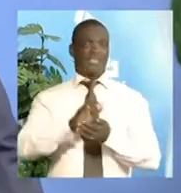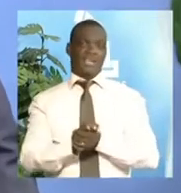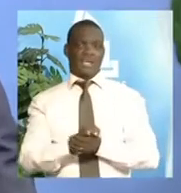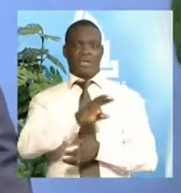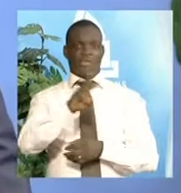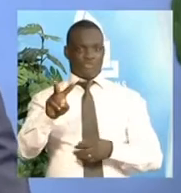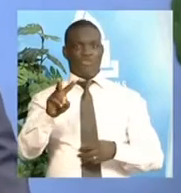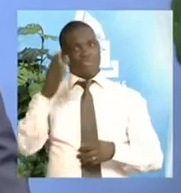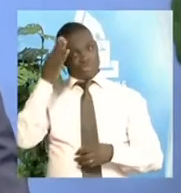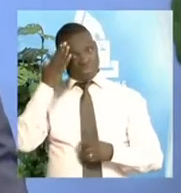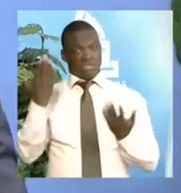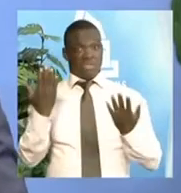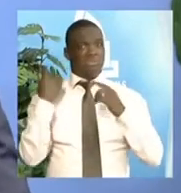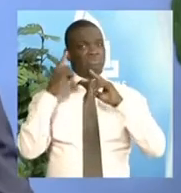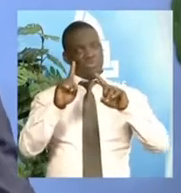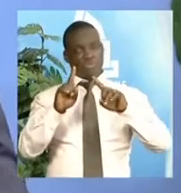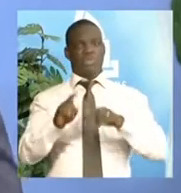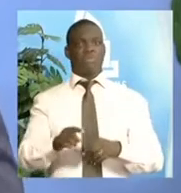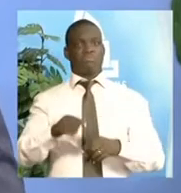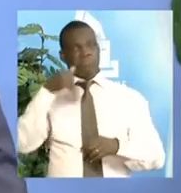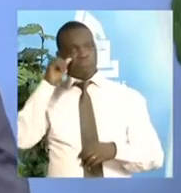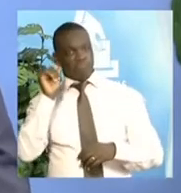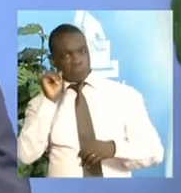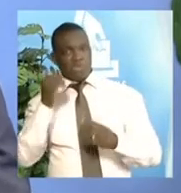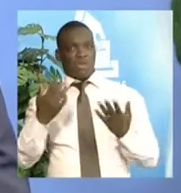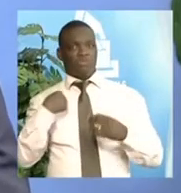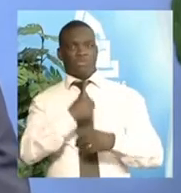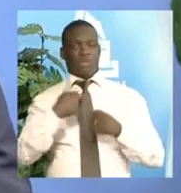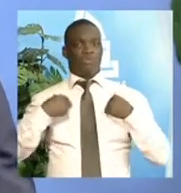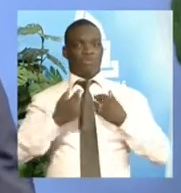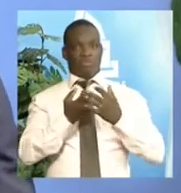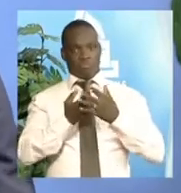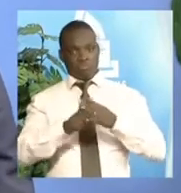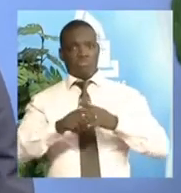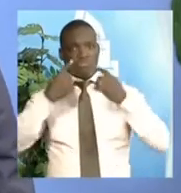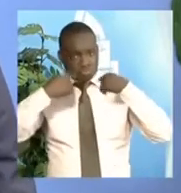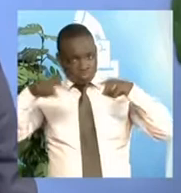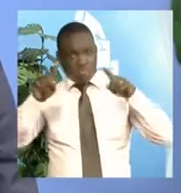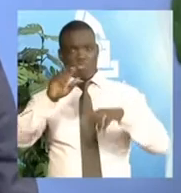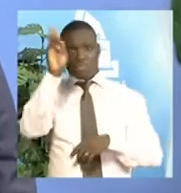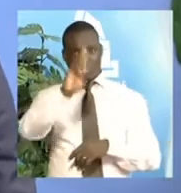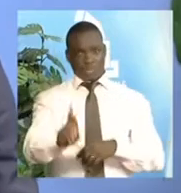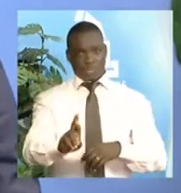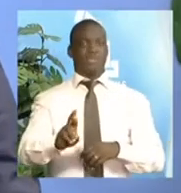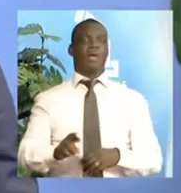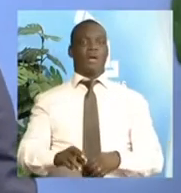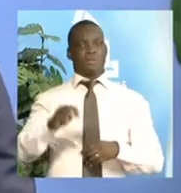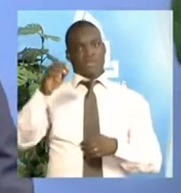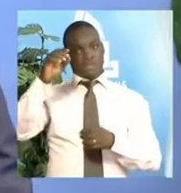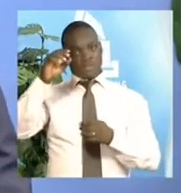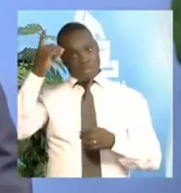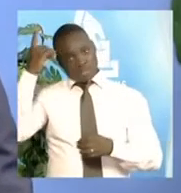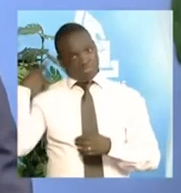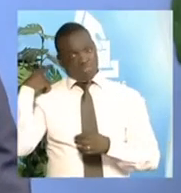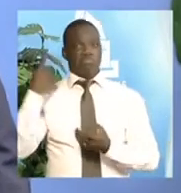-midi, nous avons repris la proclamation des résultats des législatives 2021.